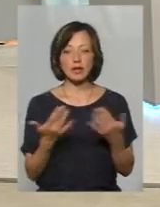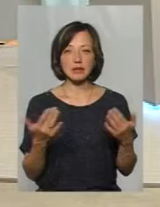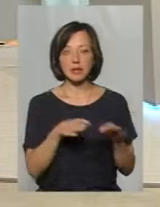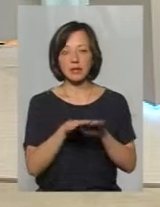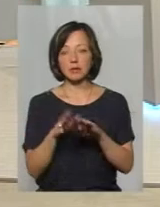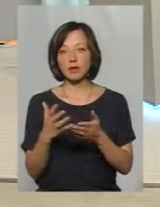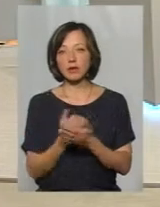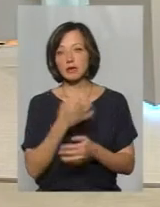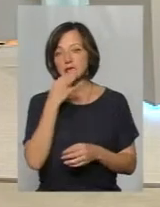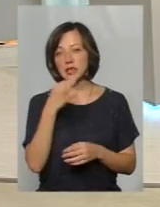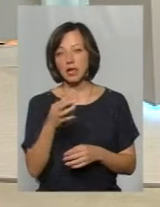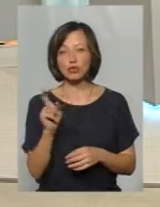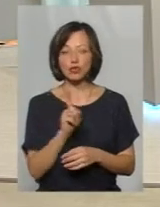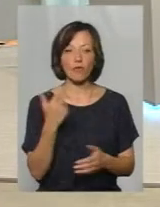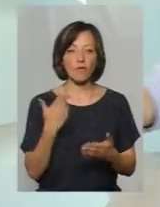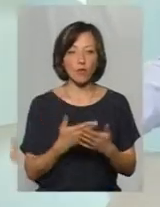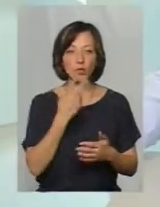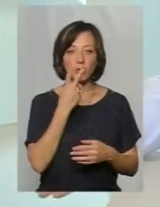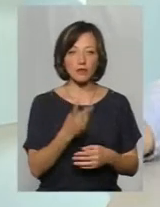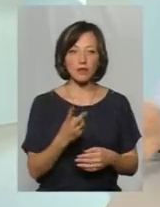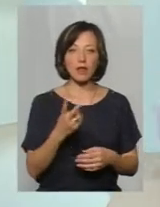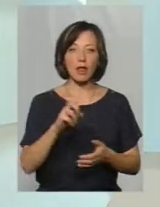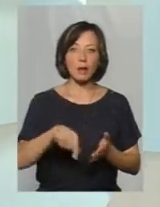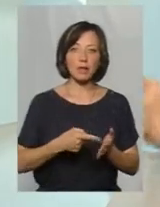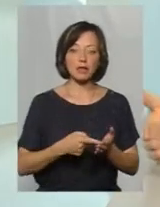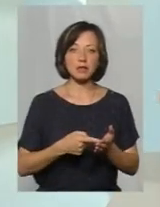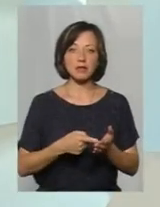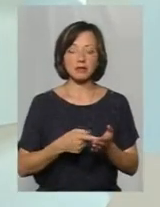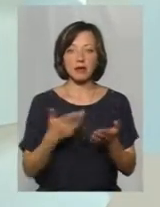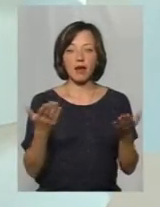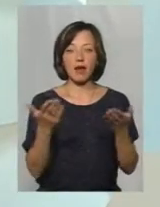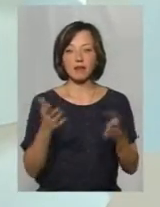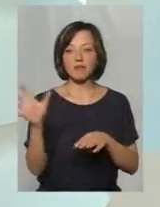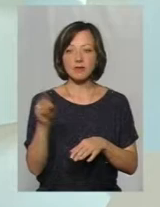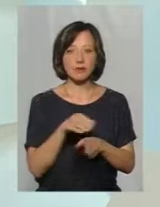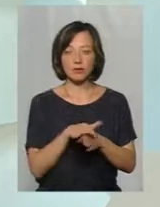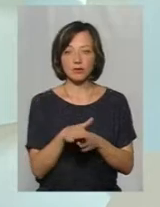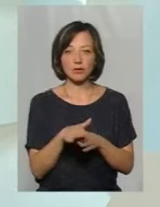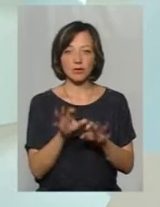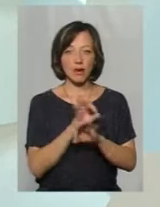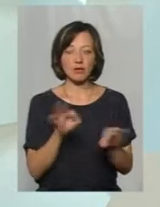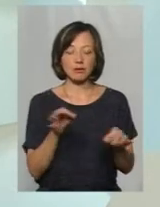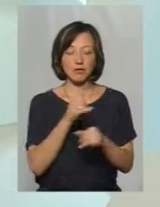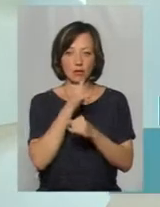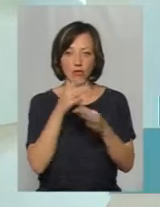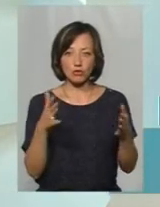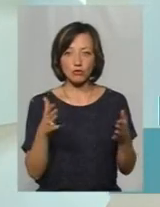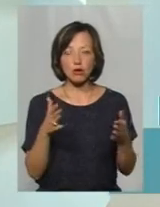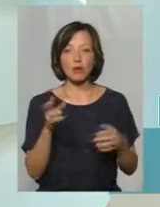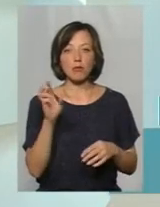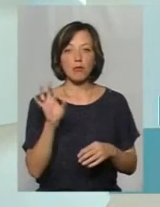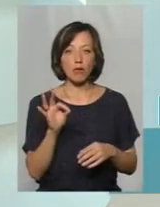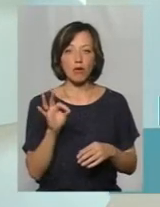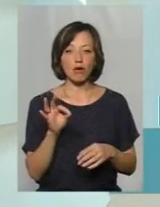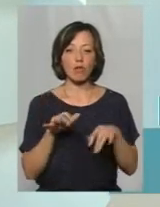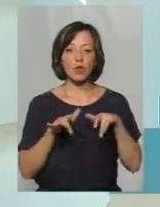знаходиться. І сказати, що от подивіться там на місто, умовно, Н, де вже все відбулося і там все прекрасно, не можна. Тому